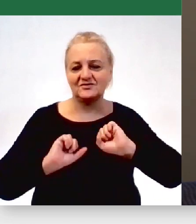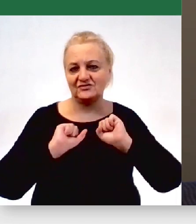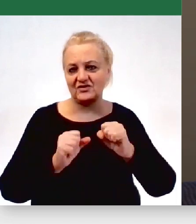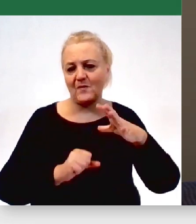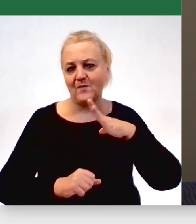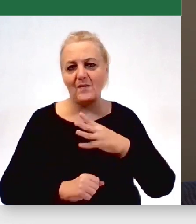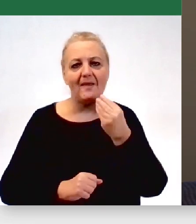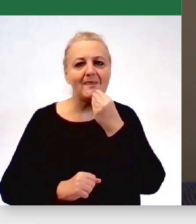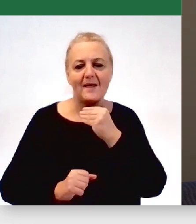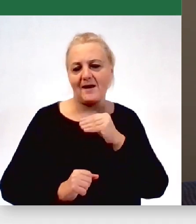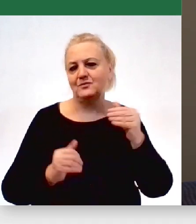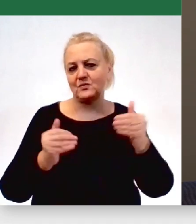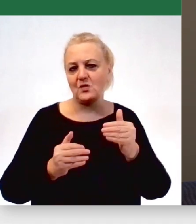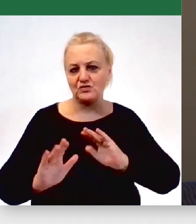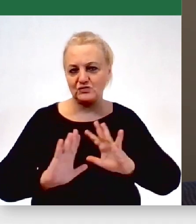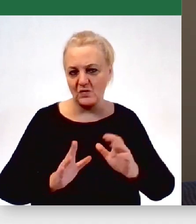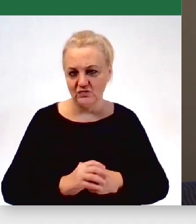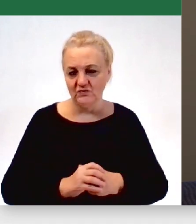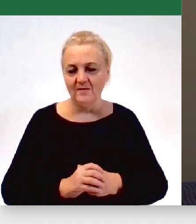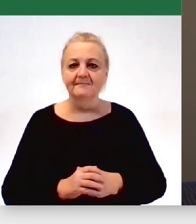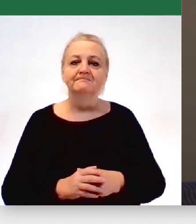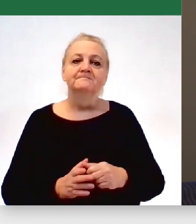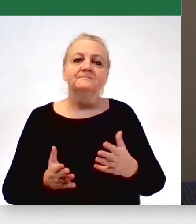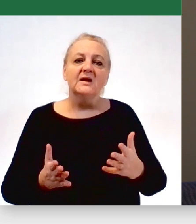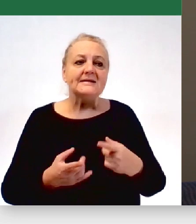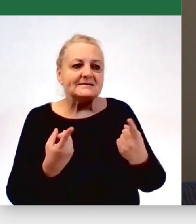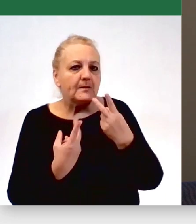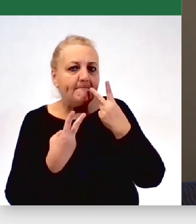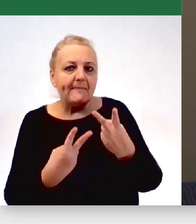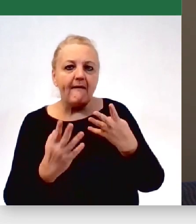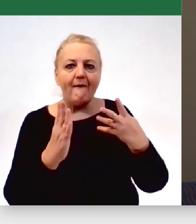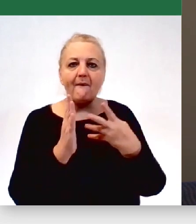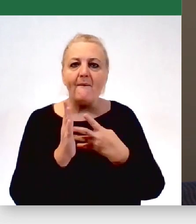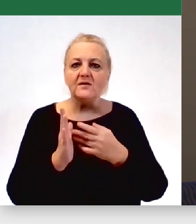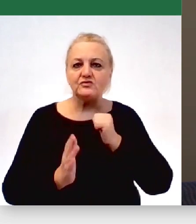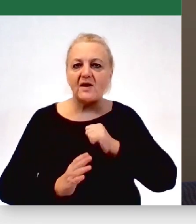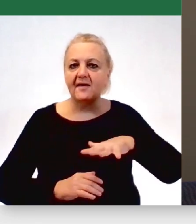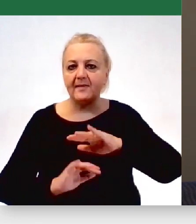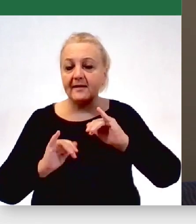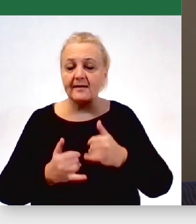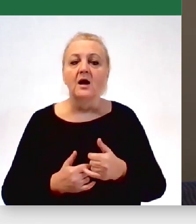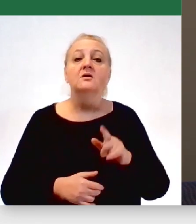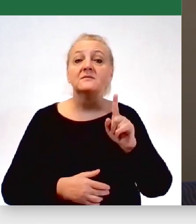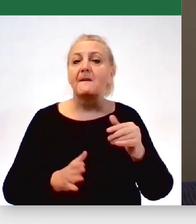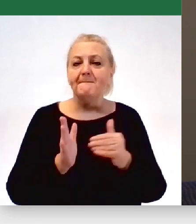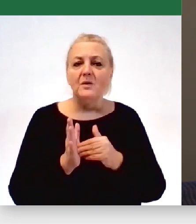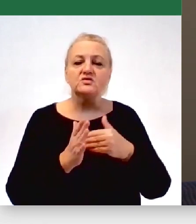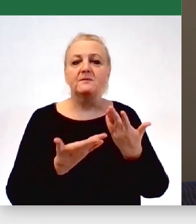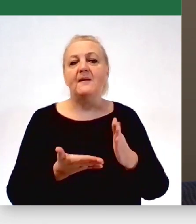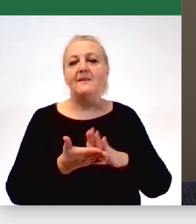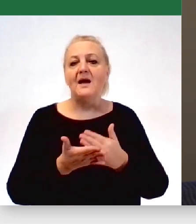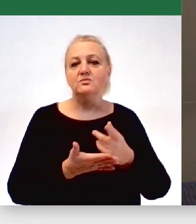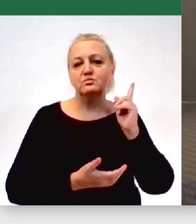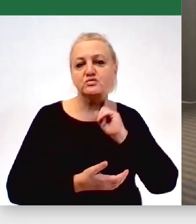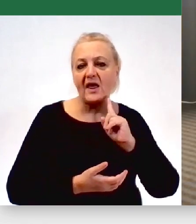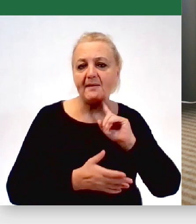najlepszy z możliwych sposobów, oceniając tę sytuację u siebie, bo też potrzeby były, inne były w Przemyślu